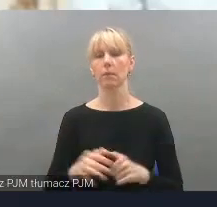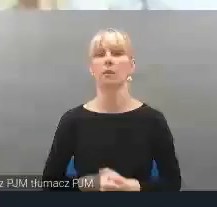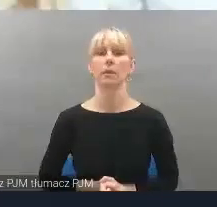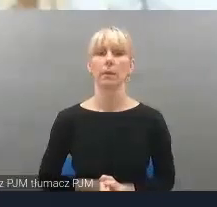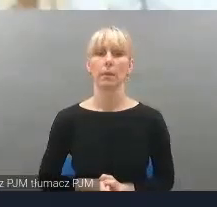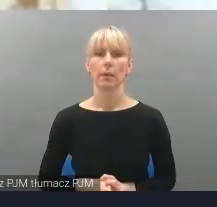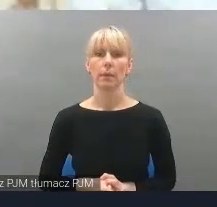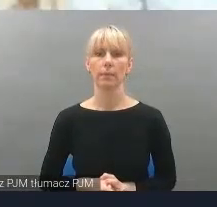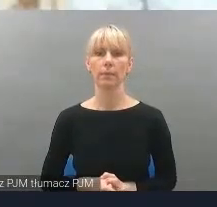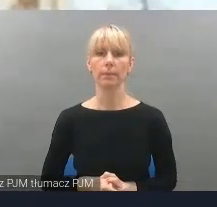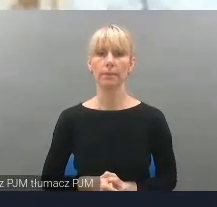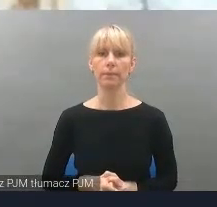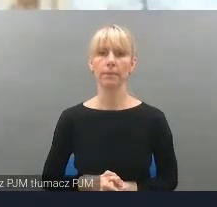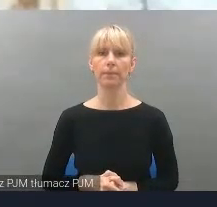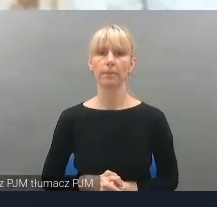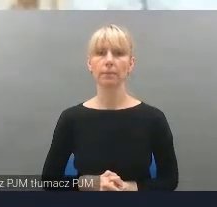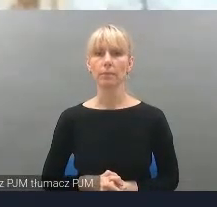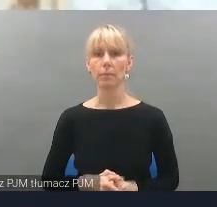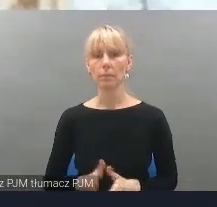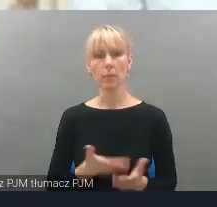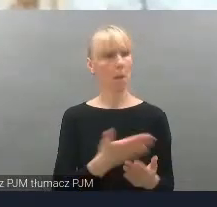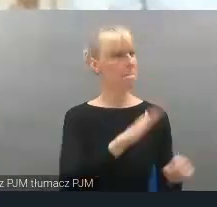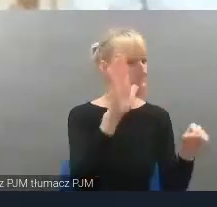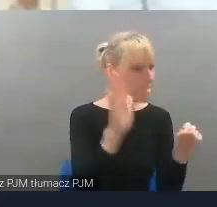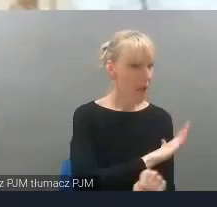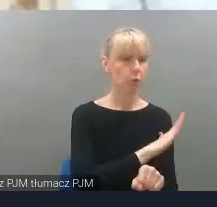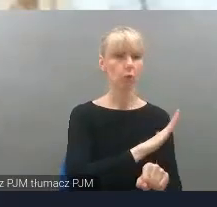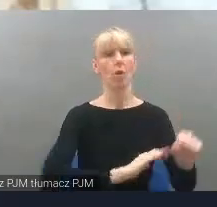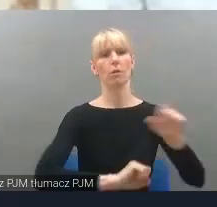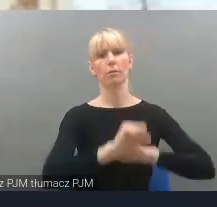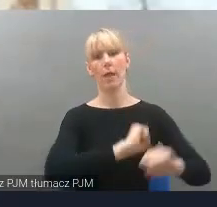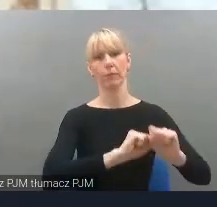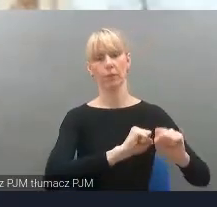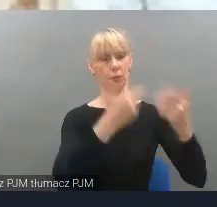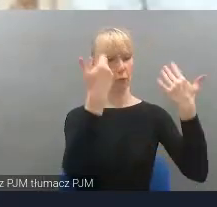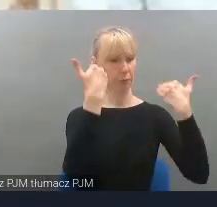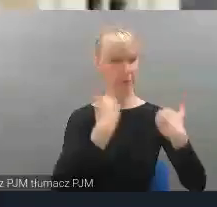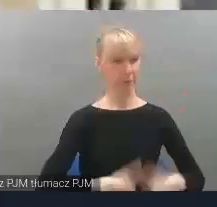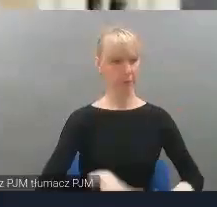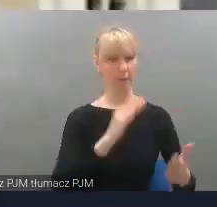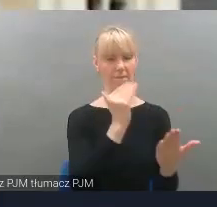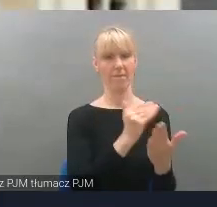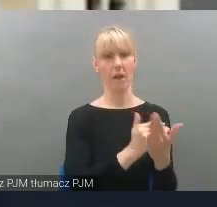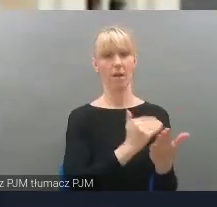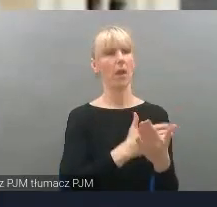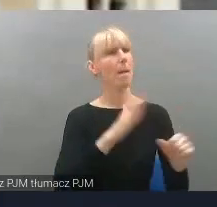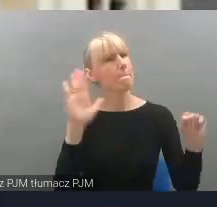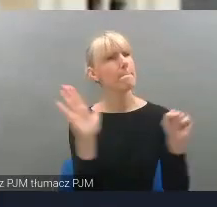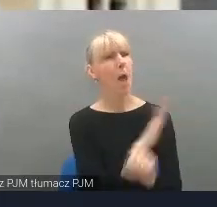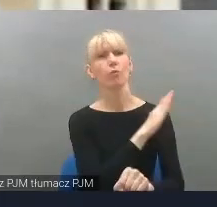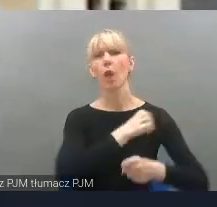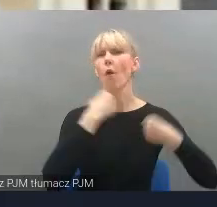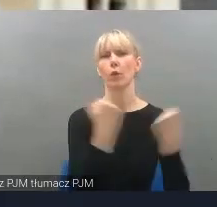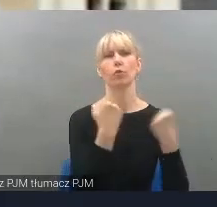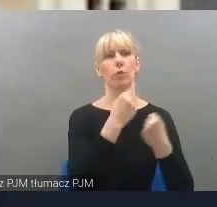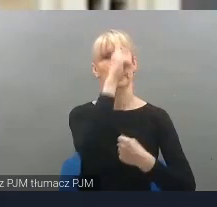że to jakby my, pełnosprawność to jest, prawda, to jest ten taki warunek pełnego funkcjonowania w społeczeństwie,